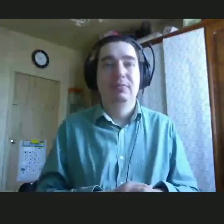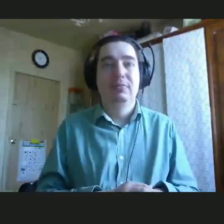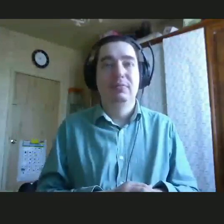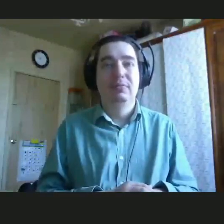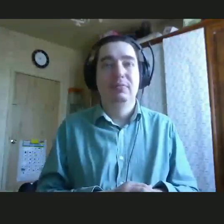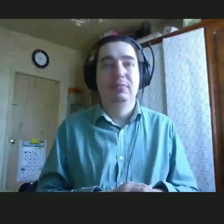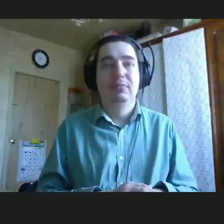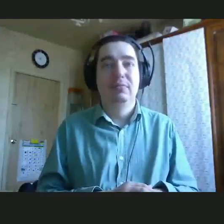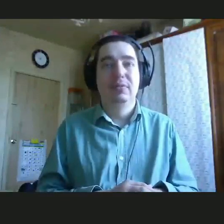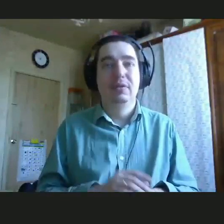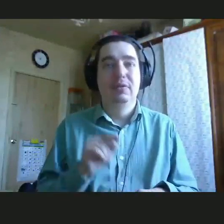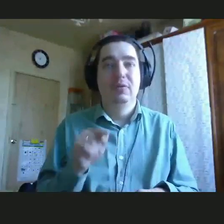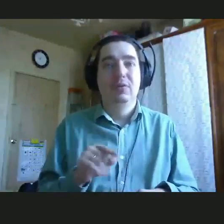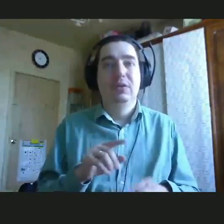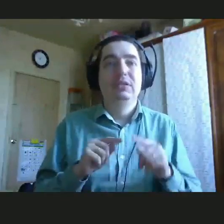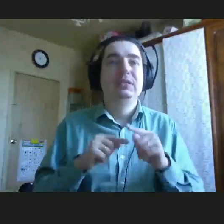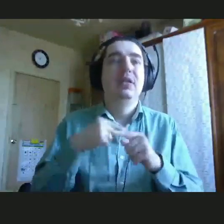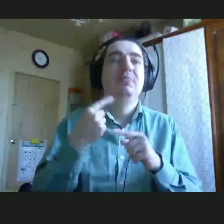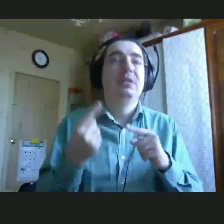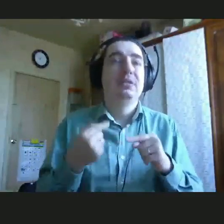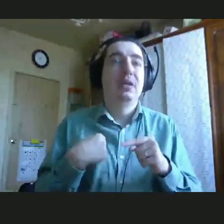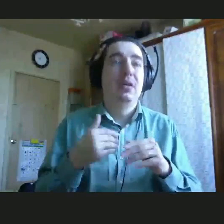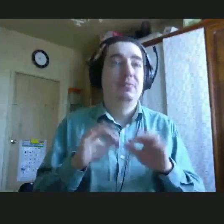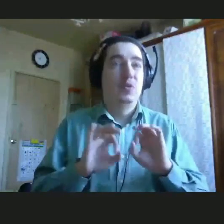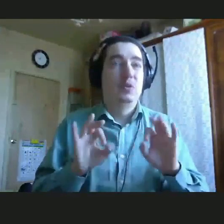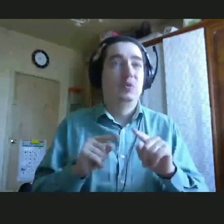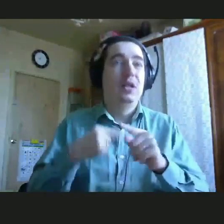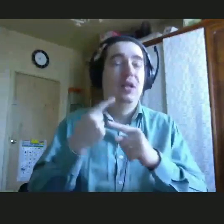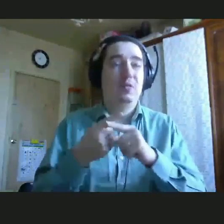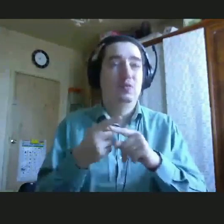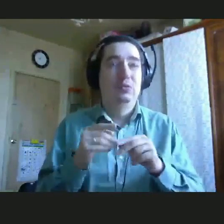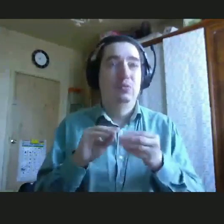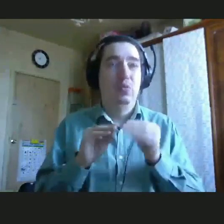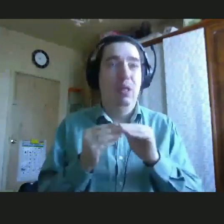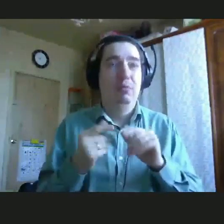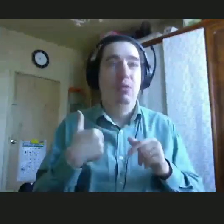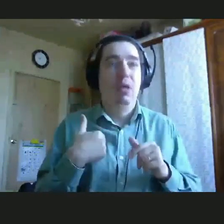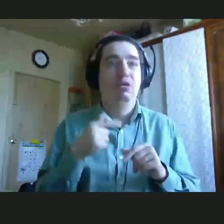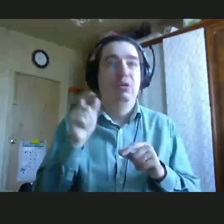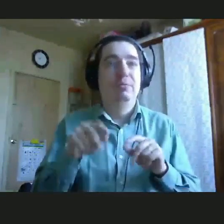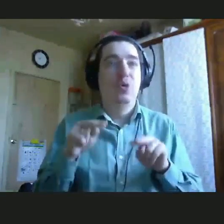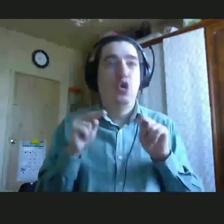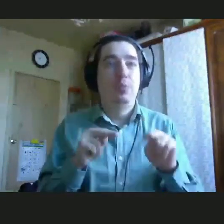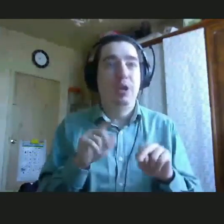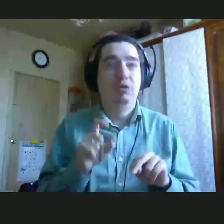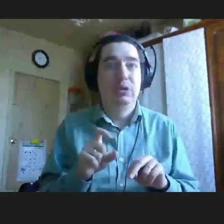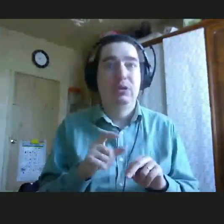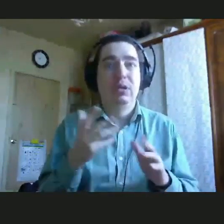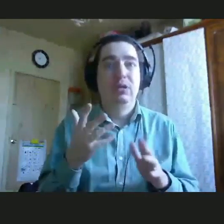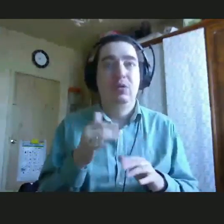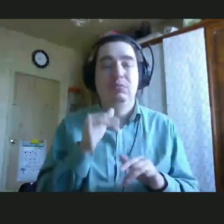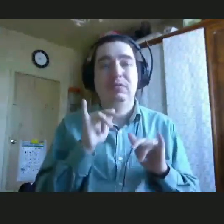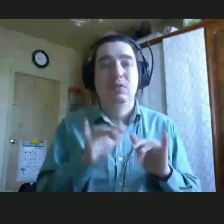Вот, соответственно, следующая проблема, с которой сталкиваются наши подопечные и ошибка,